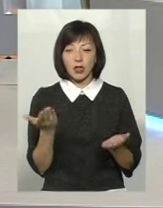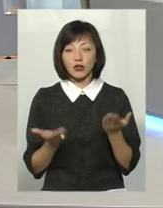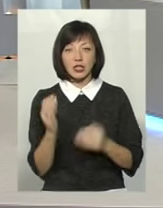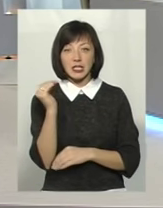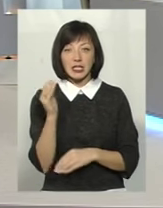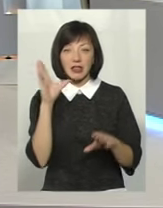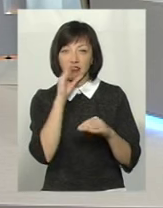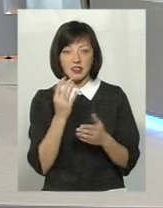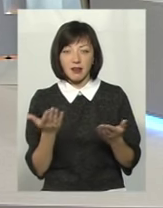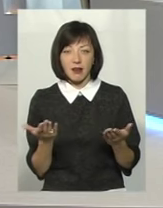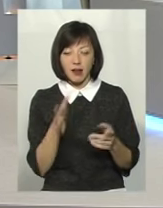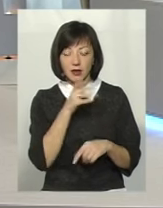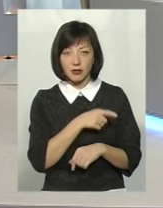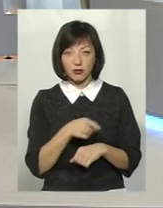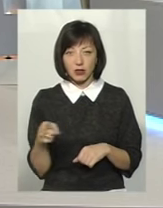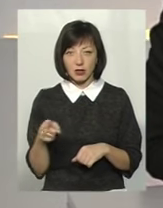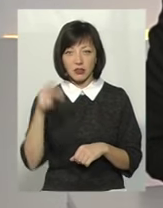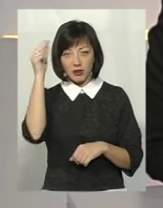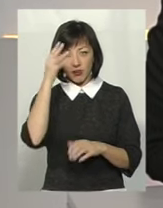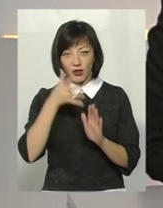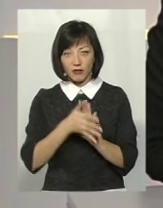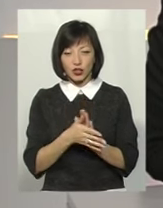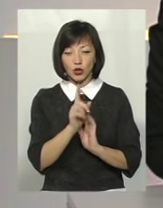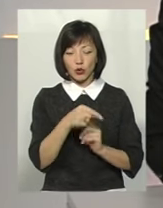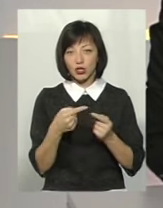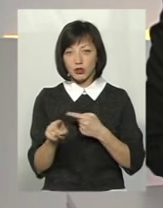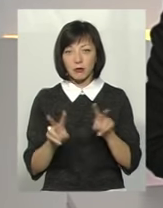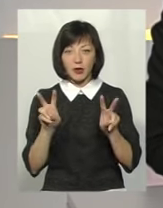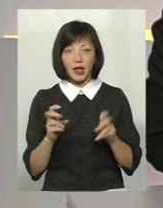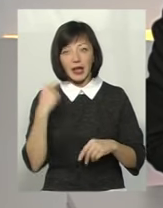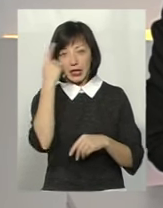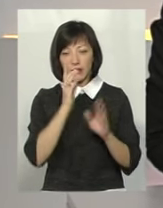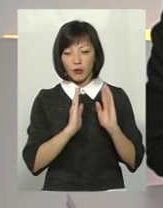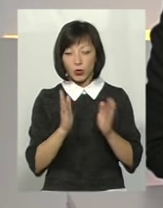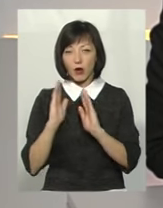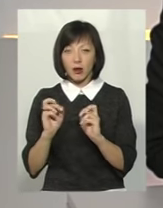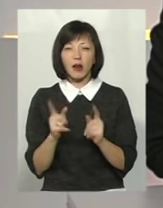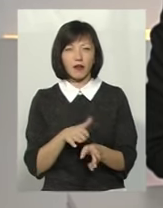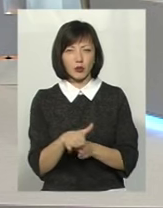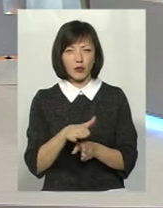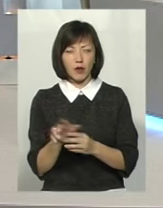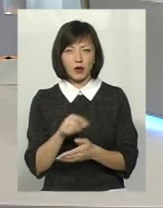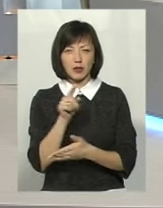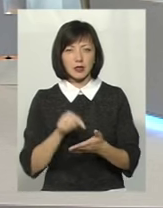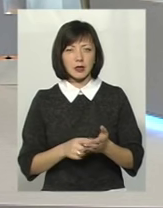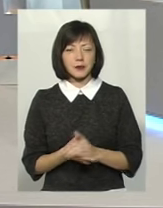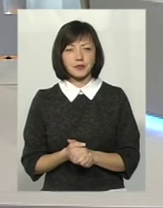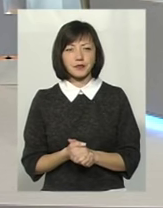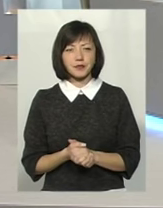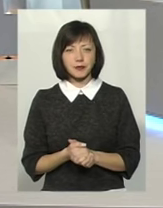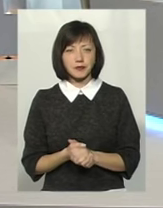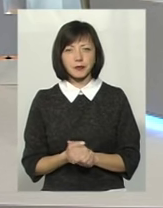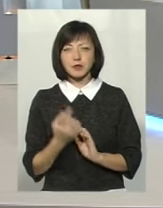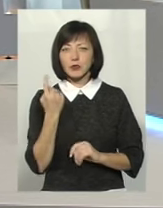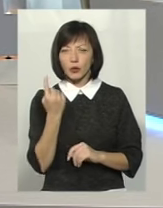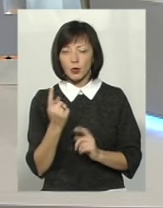дитина не встигає за цей час, наприклад, вивчити той чи інший предмет. Це якось індивідуальний підхід? Як відбувається? Розкажіть, будь ласка. Так, справді. Одною із